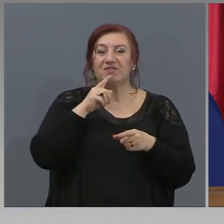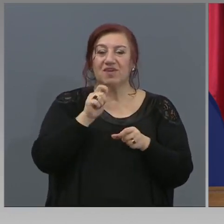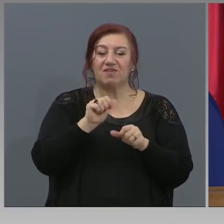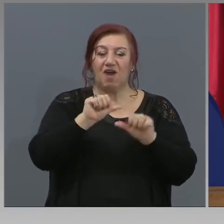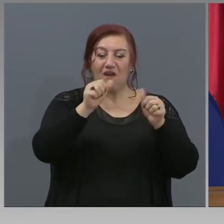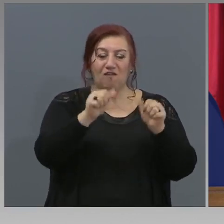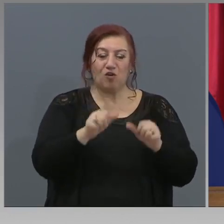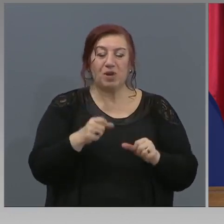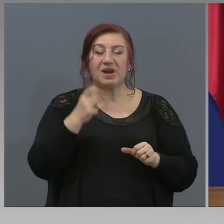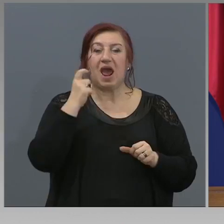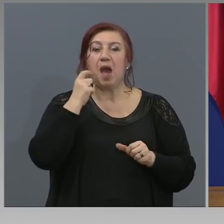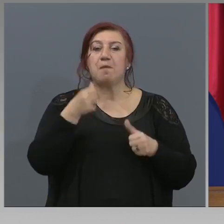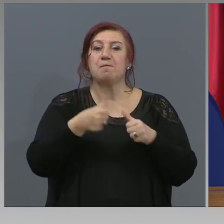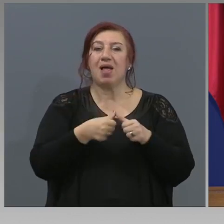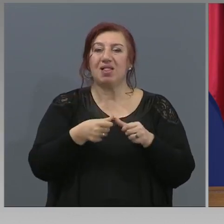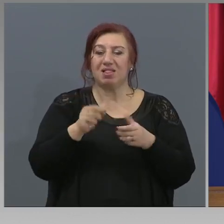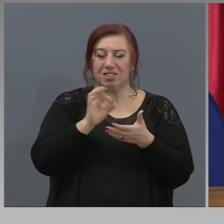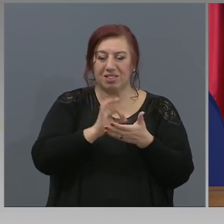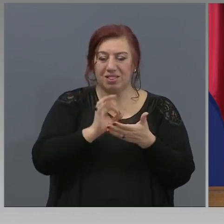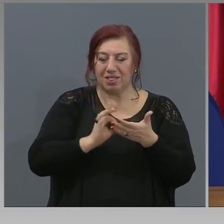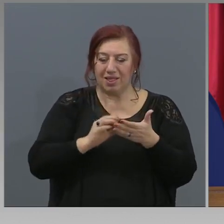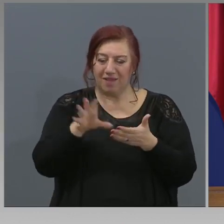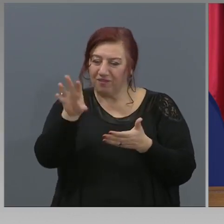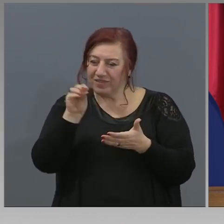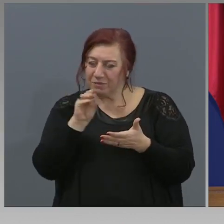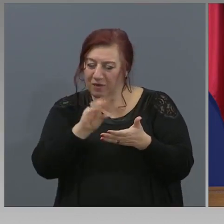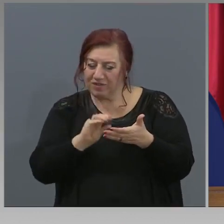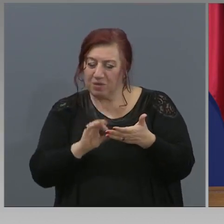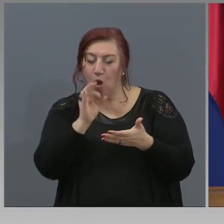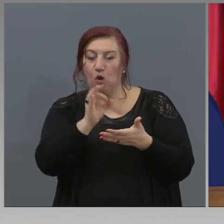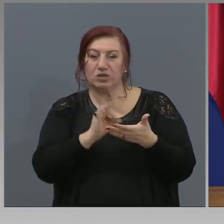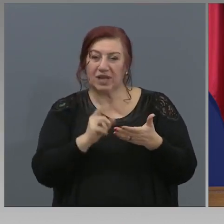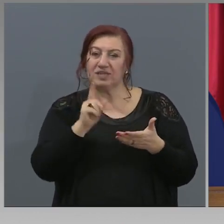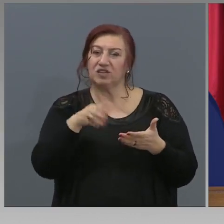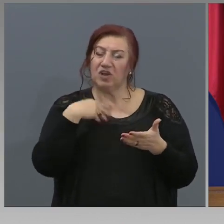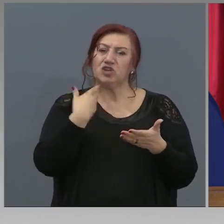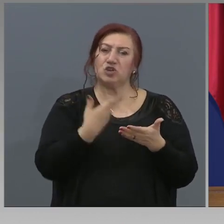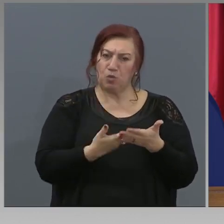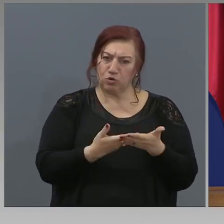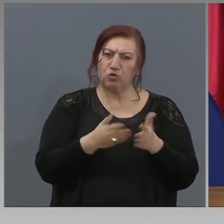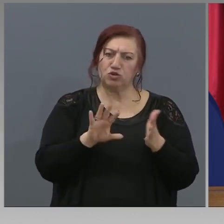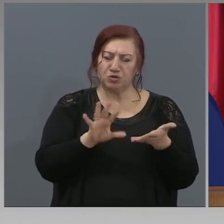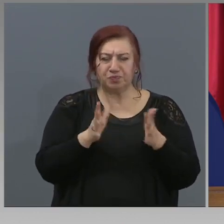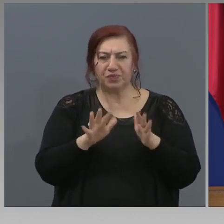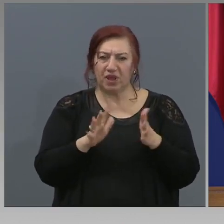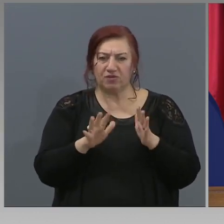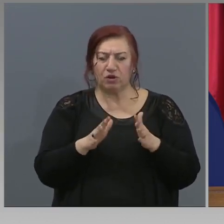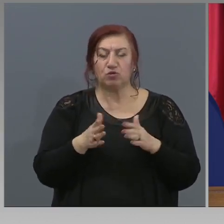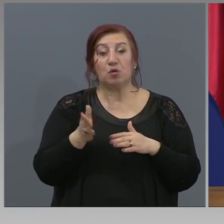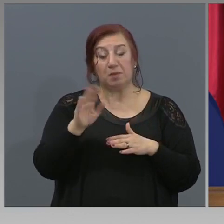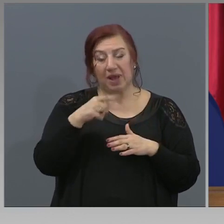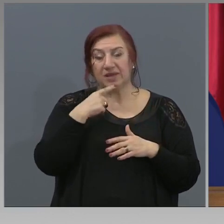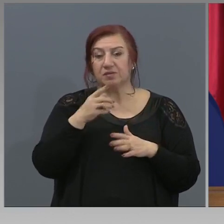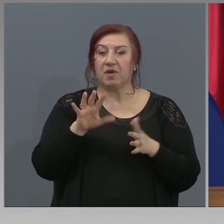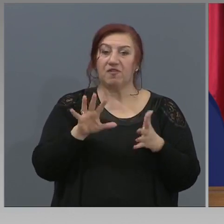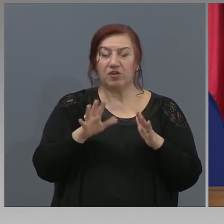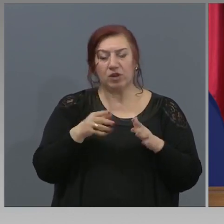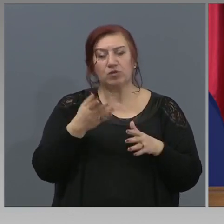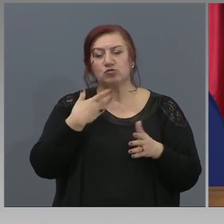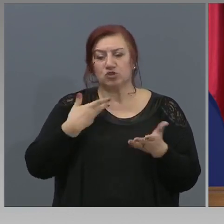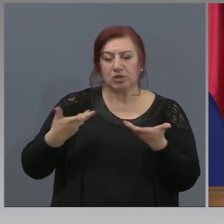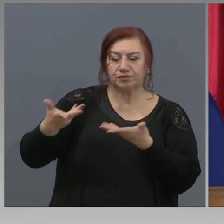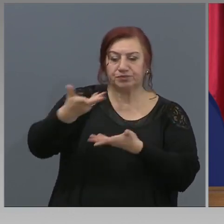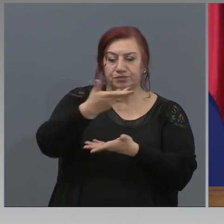на балообразуването, формирането на оценките за кандидатстване, за това ще предложим най-вероятно, пак казвам най-вероятно, тъй като ще го